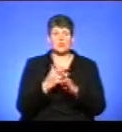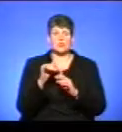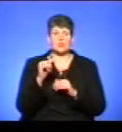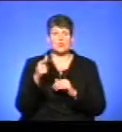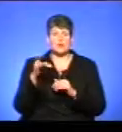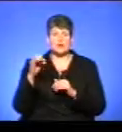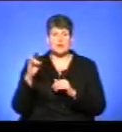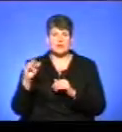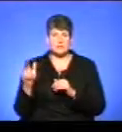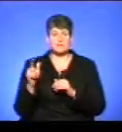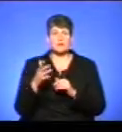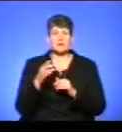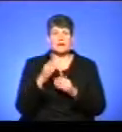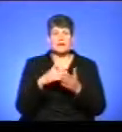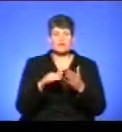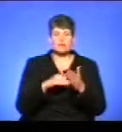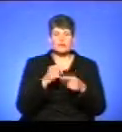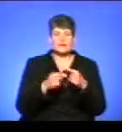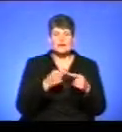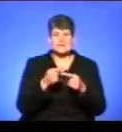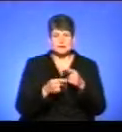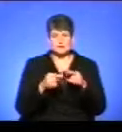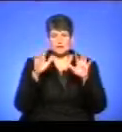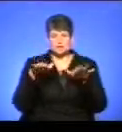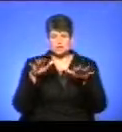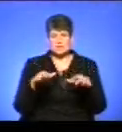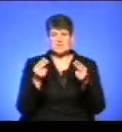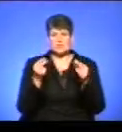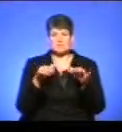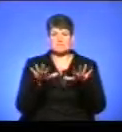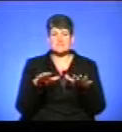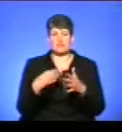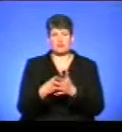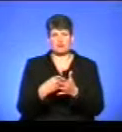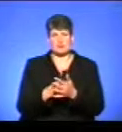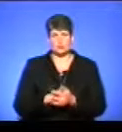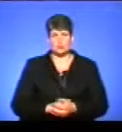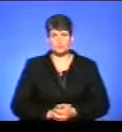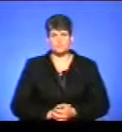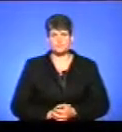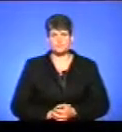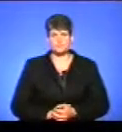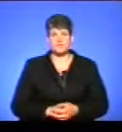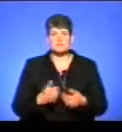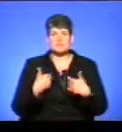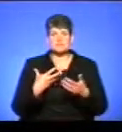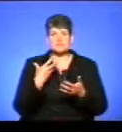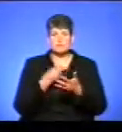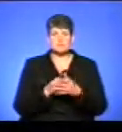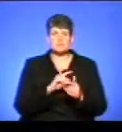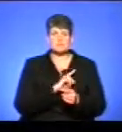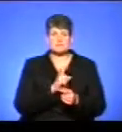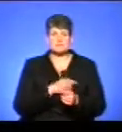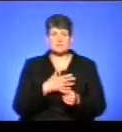Людмили Павлінської, ліквідовуватимуть наслідки негоди за кошти місцевого бюджету. Ми власними силами